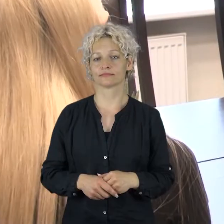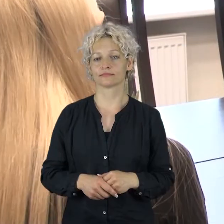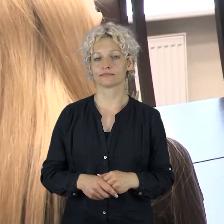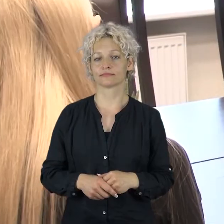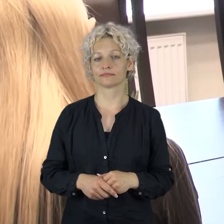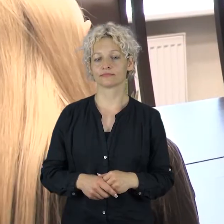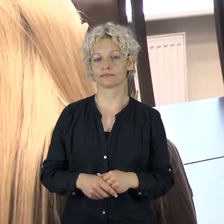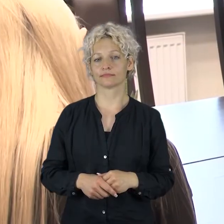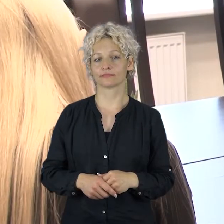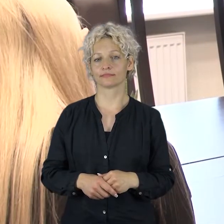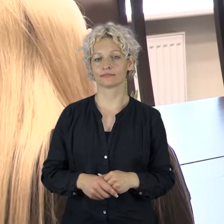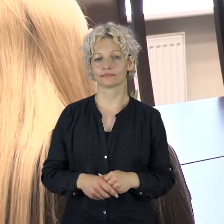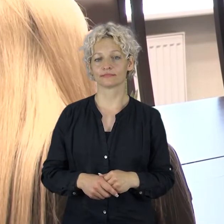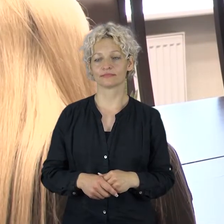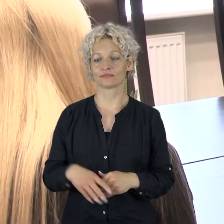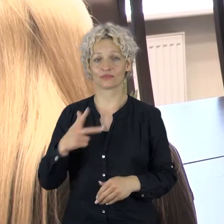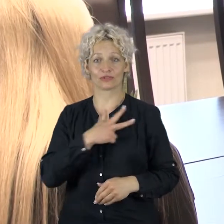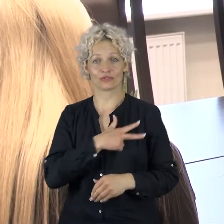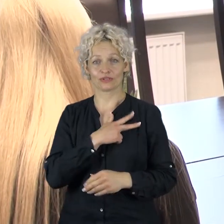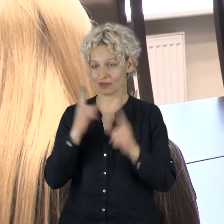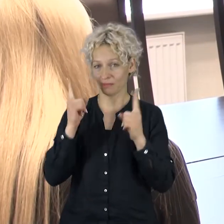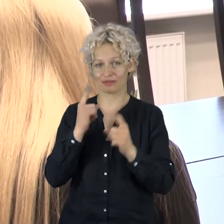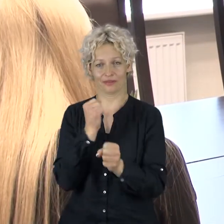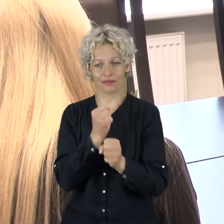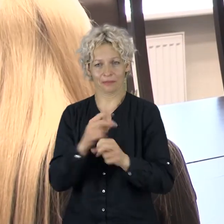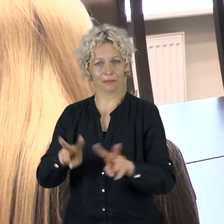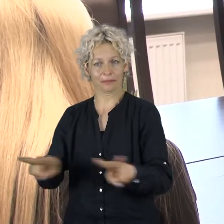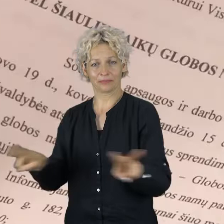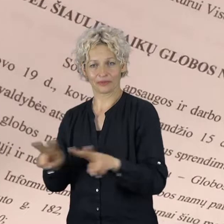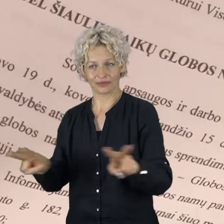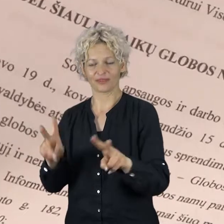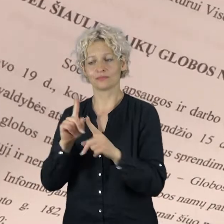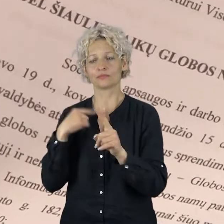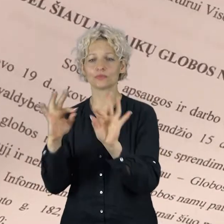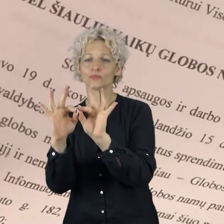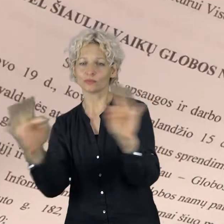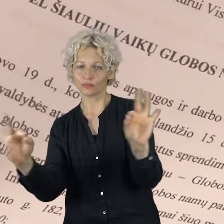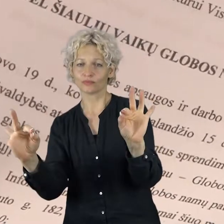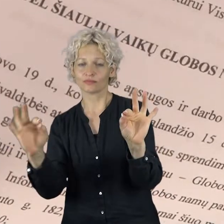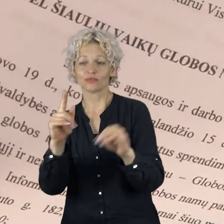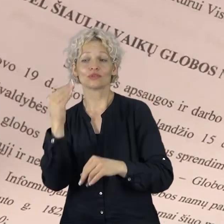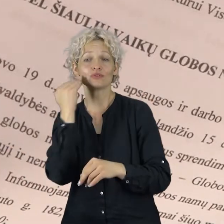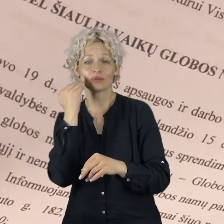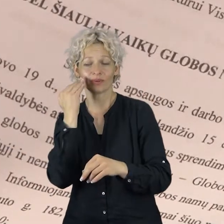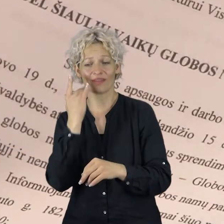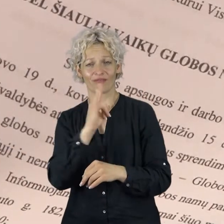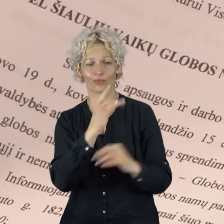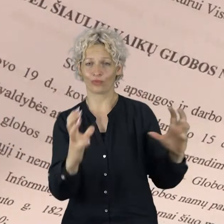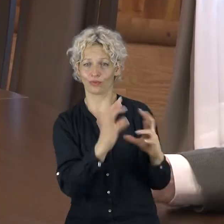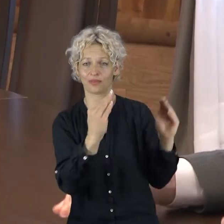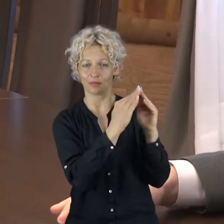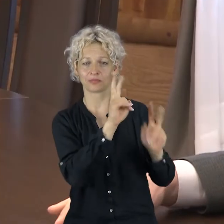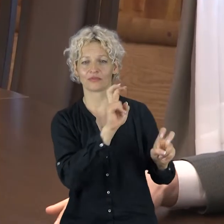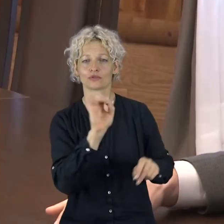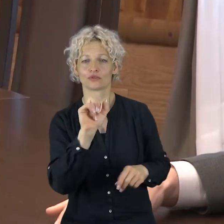Socialinės apsaugos ir darbo ministerija siūlo Šiaulių miesto savivaldybėje perimti Šiaulių vaikų globos namų šaltinis. Mūsų